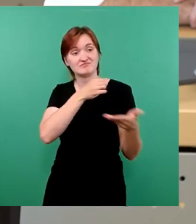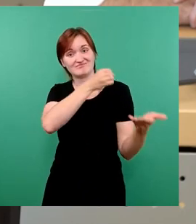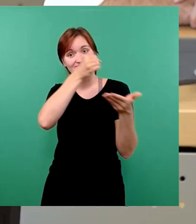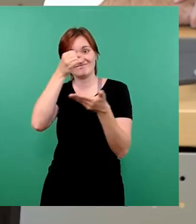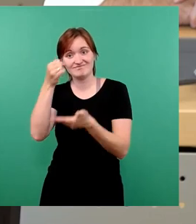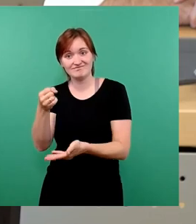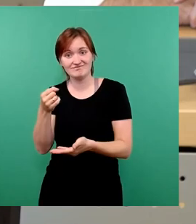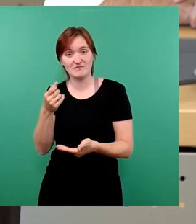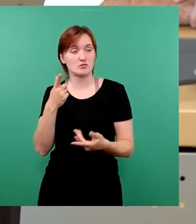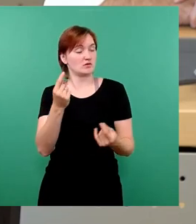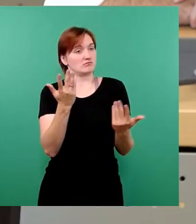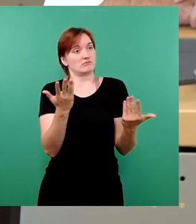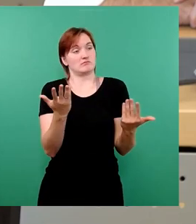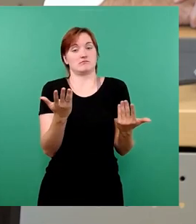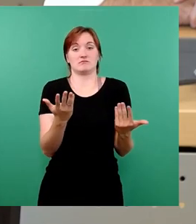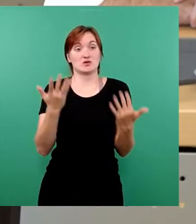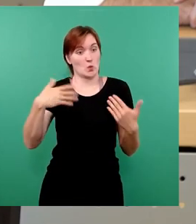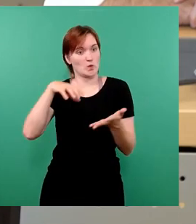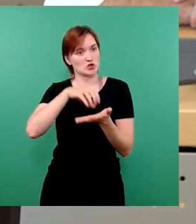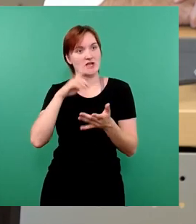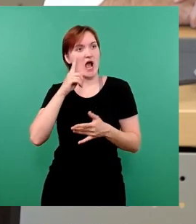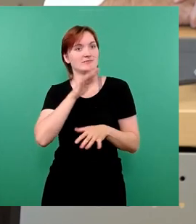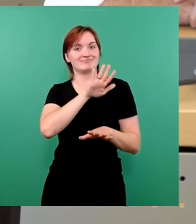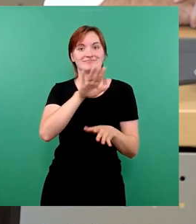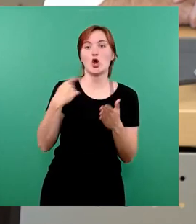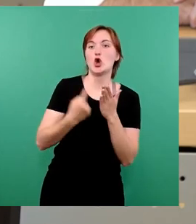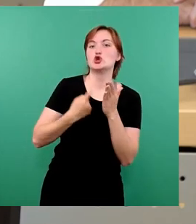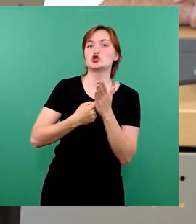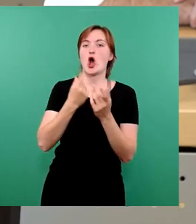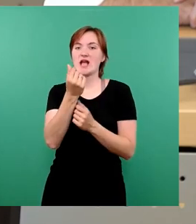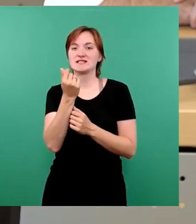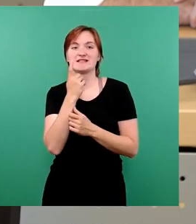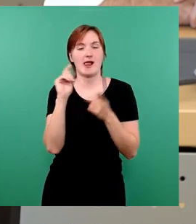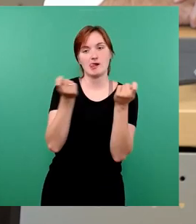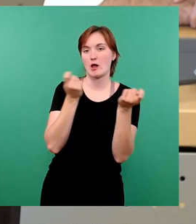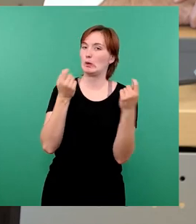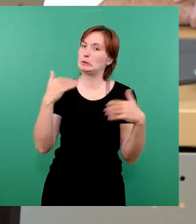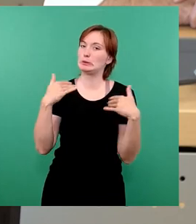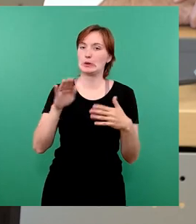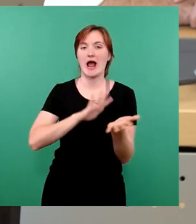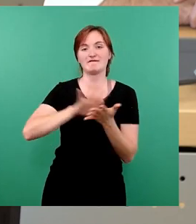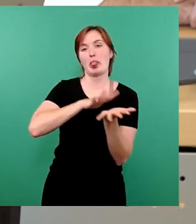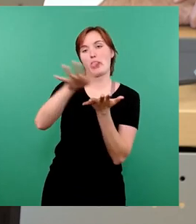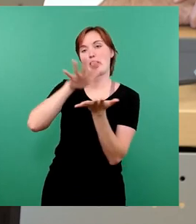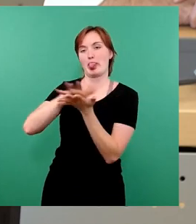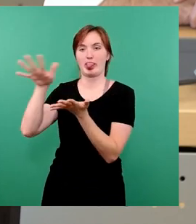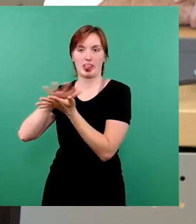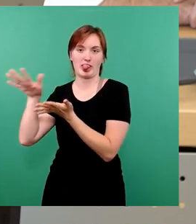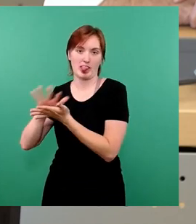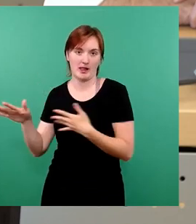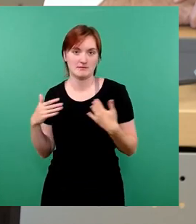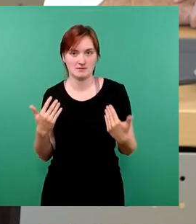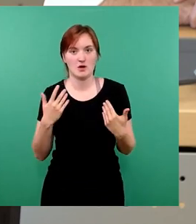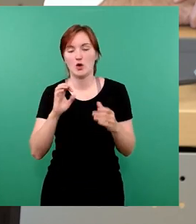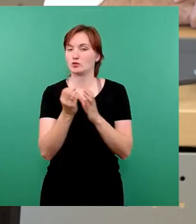Meinung, wie hier im Stadtrat mit Steuergeldern und wie die Ausgabenkultur in dieser Stadt